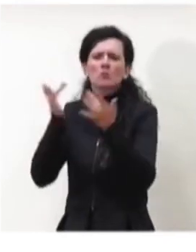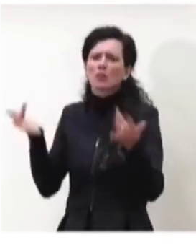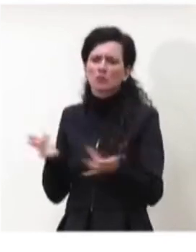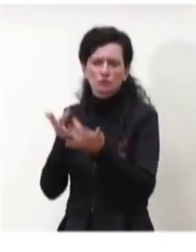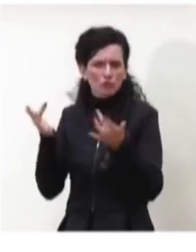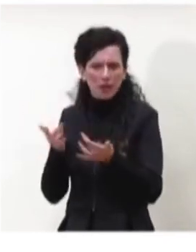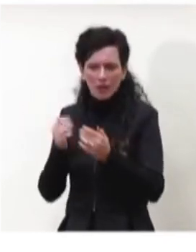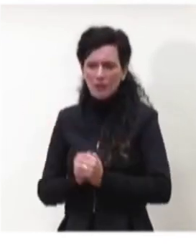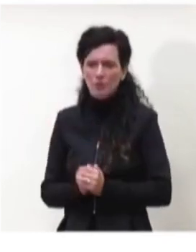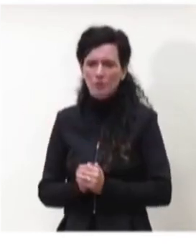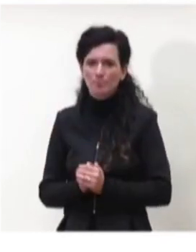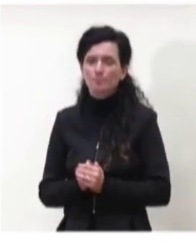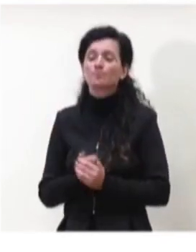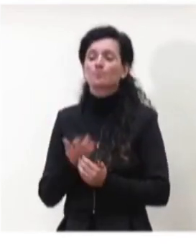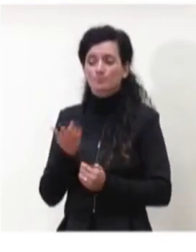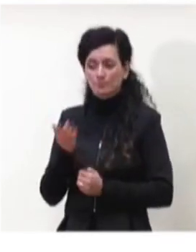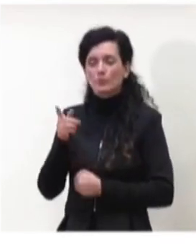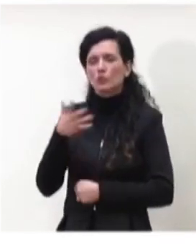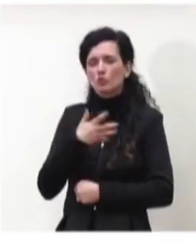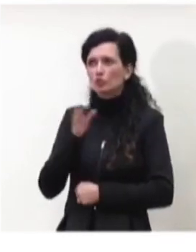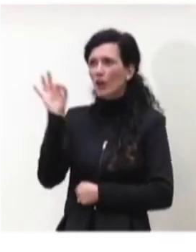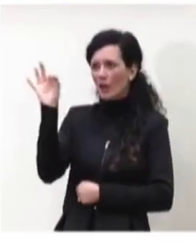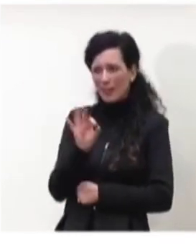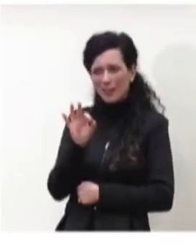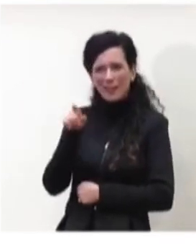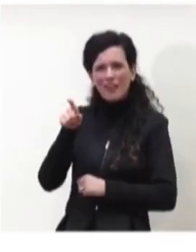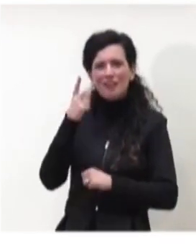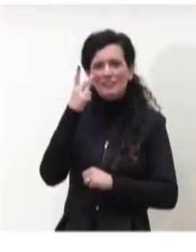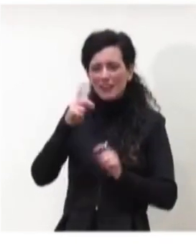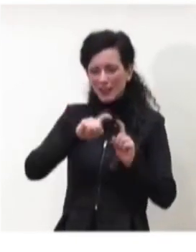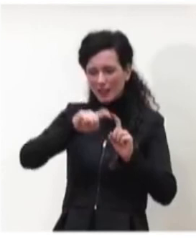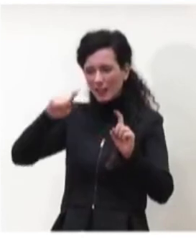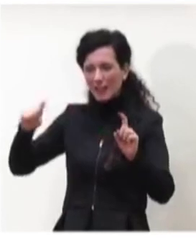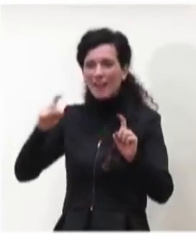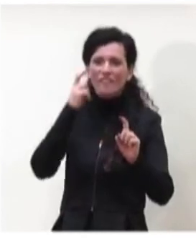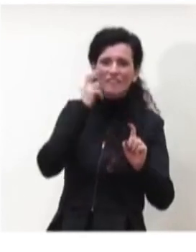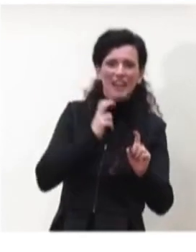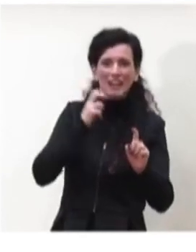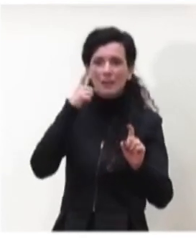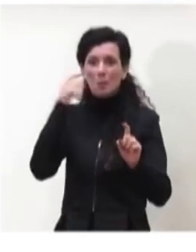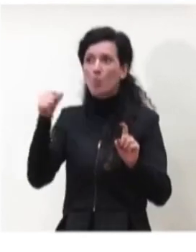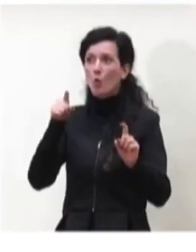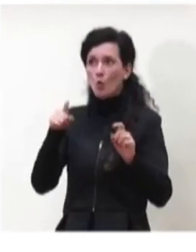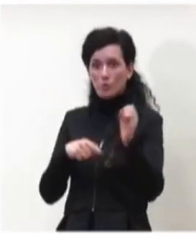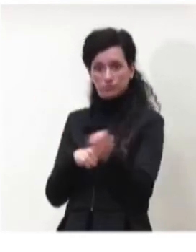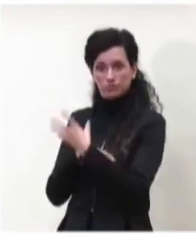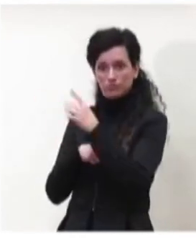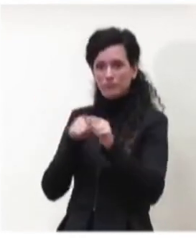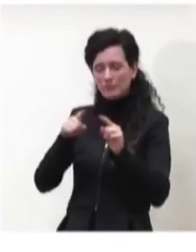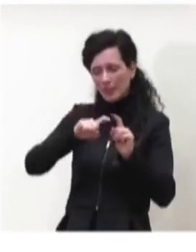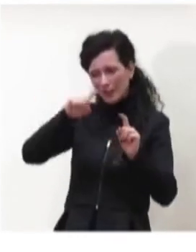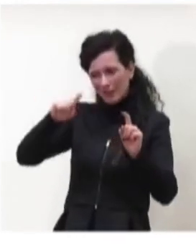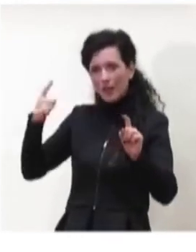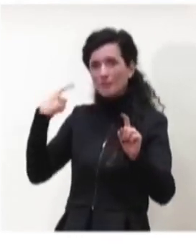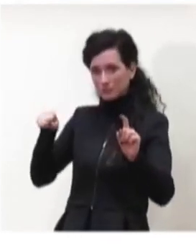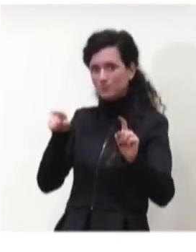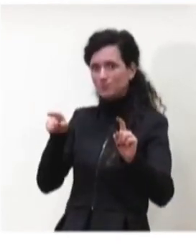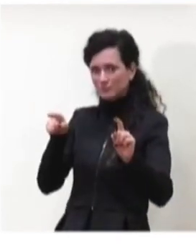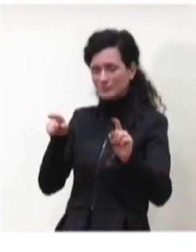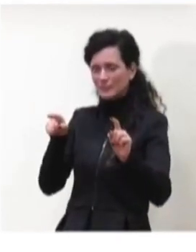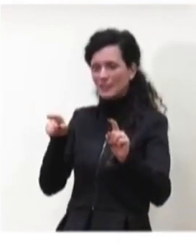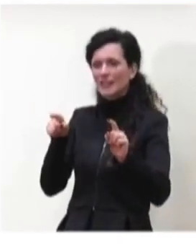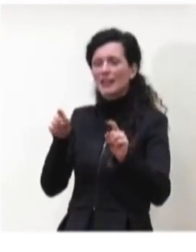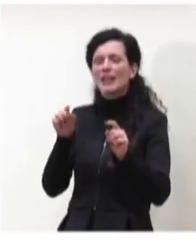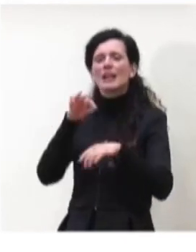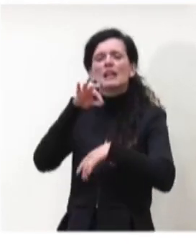quota di barra che è verde e blu, mentre le persone che hanno una sintomatologia lieve